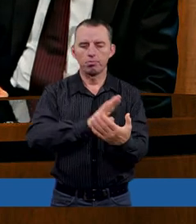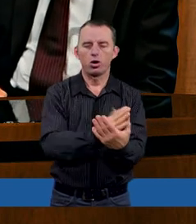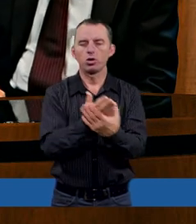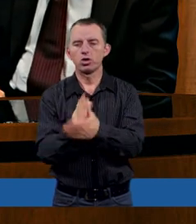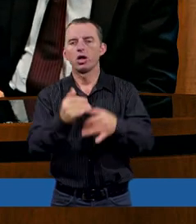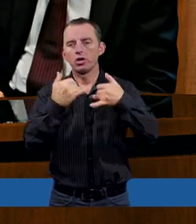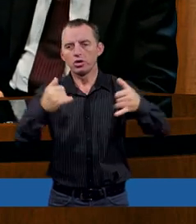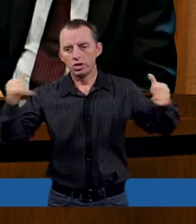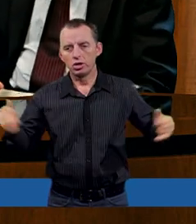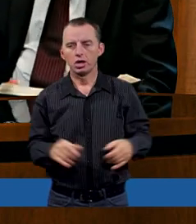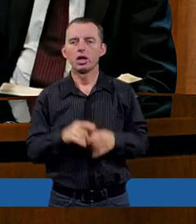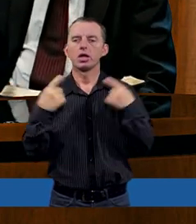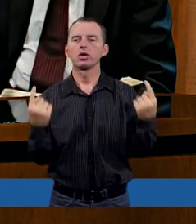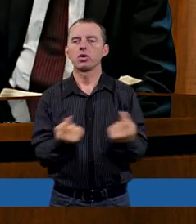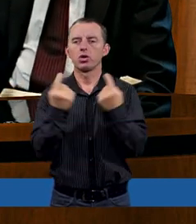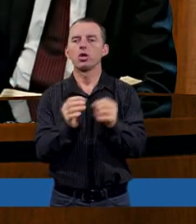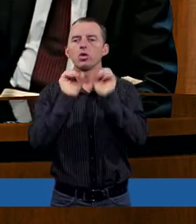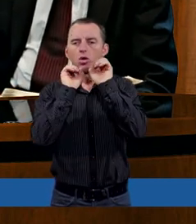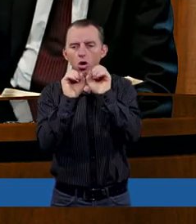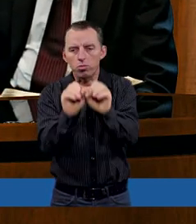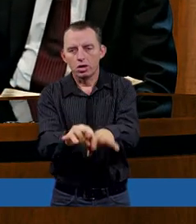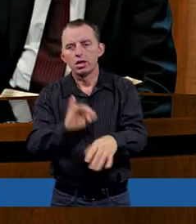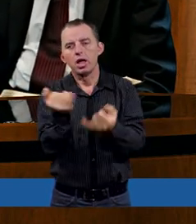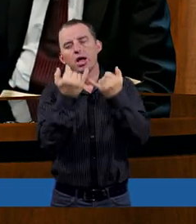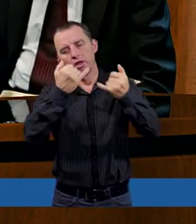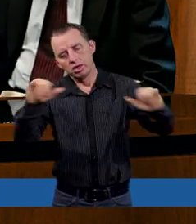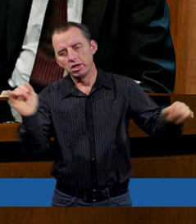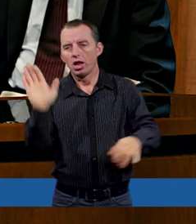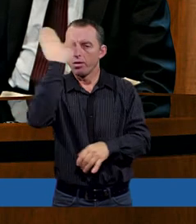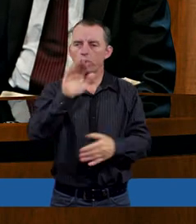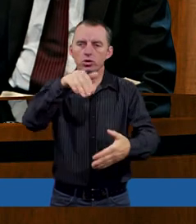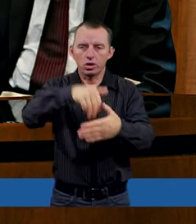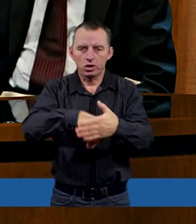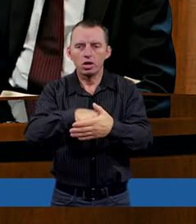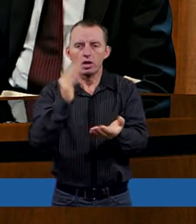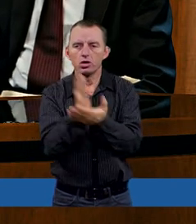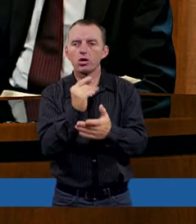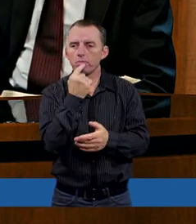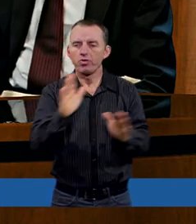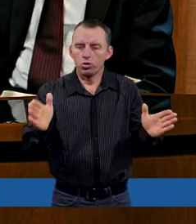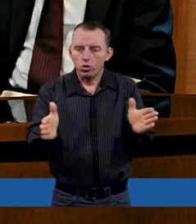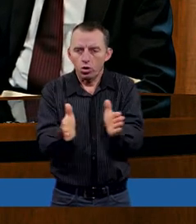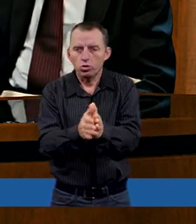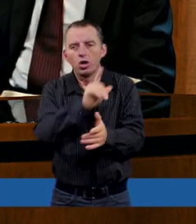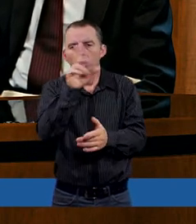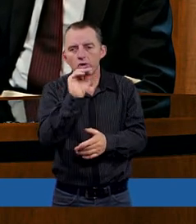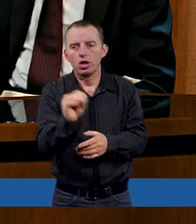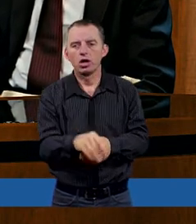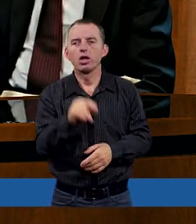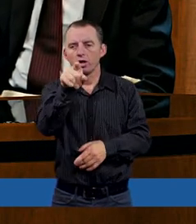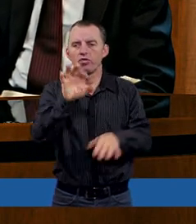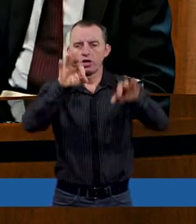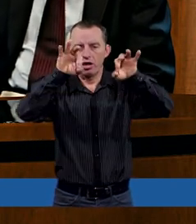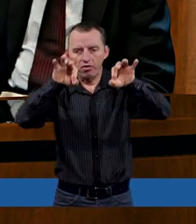stanów, żadnych sytuacji od dopuszczających jakieś inne Boże zachowania. Jeszcze tylko powiem krótko, że za twoje